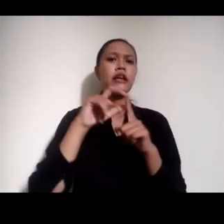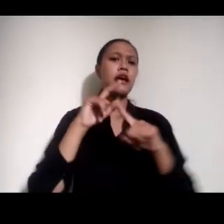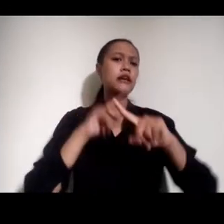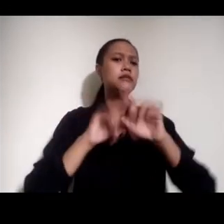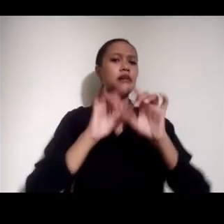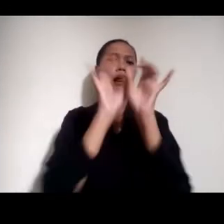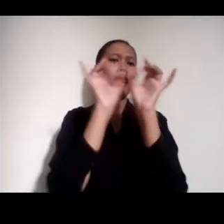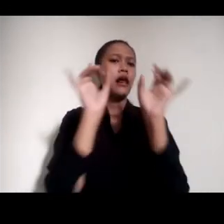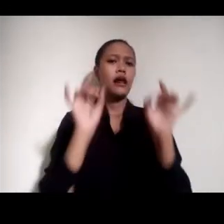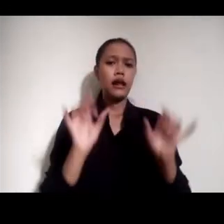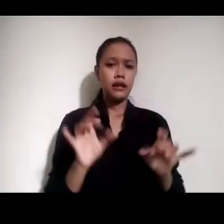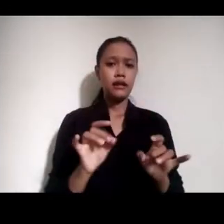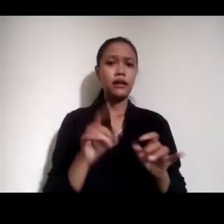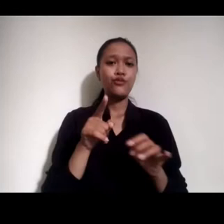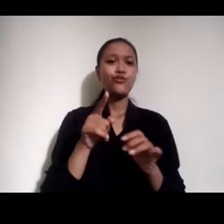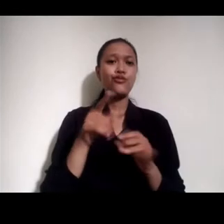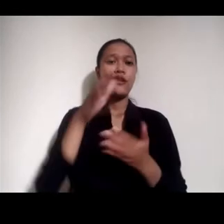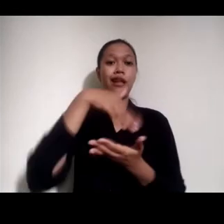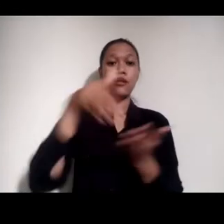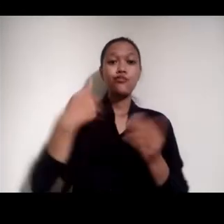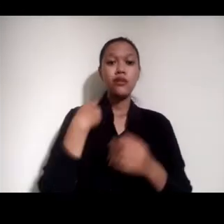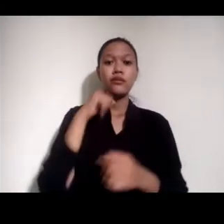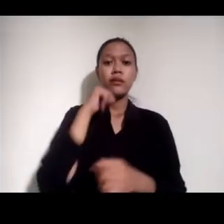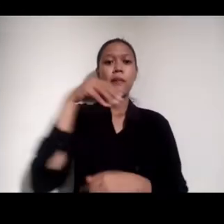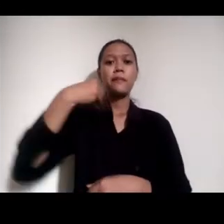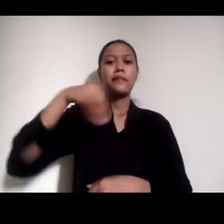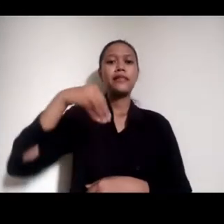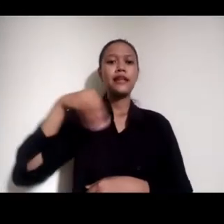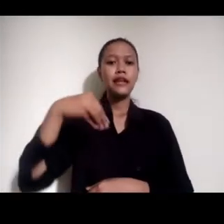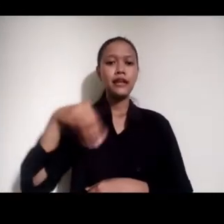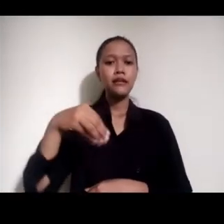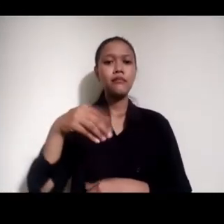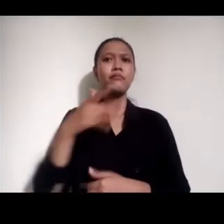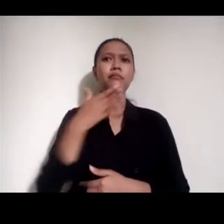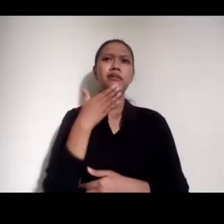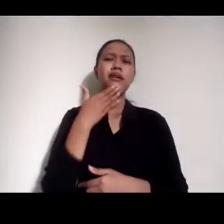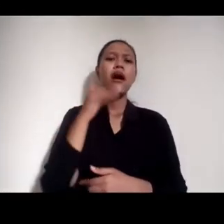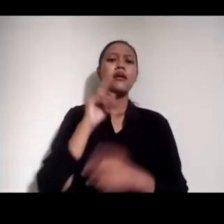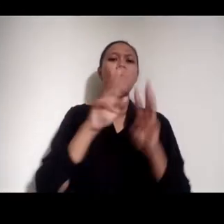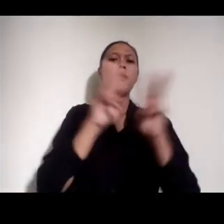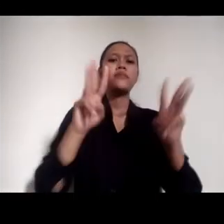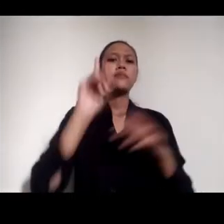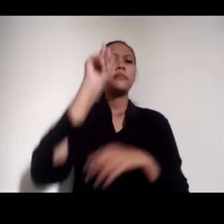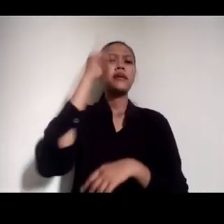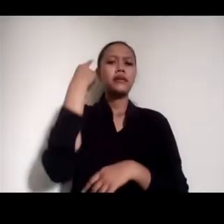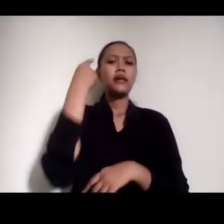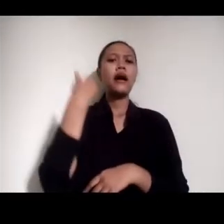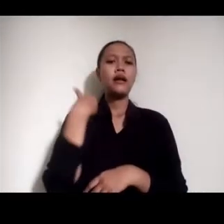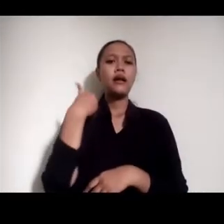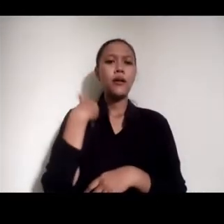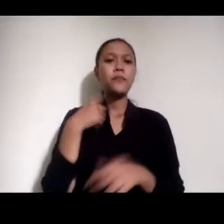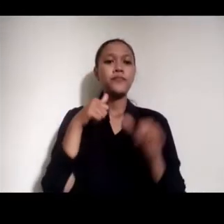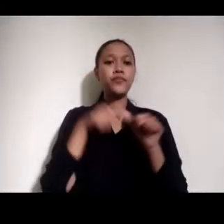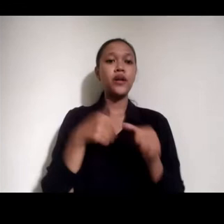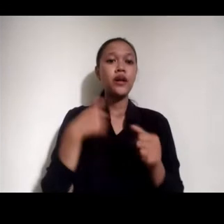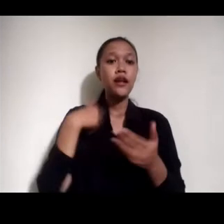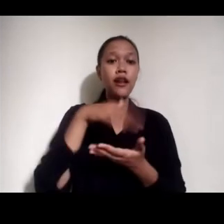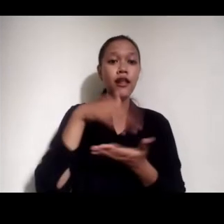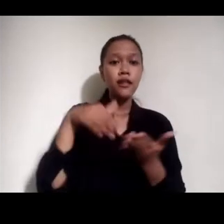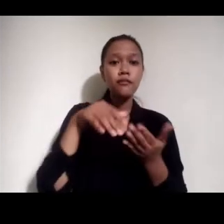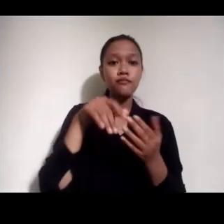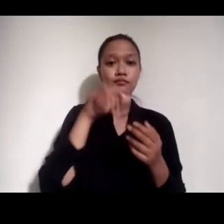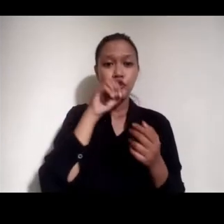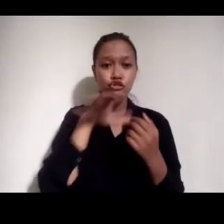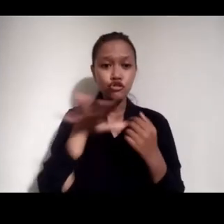dimiliki oleh Kementerian Biasanya tersedia Di website-nya pemerintahan Kemudian ada data Yang dibocorkan Atau leak Misalnya